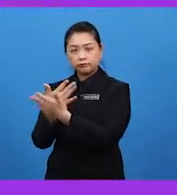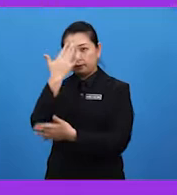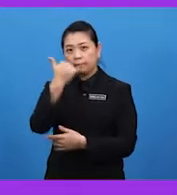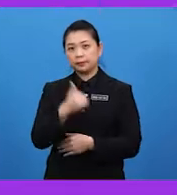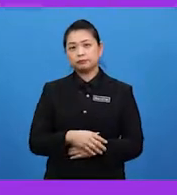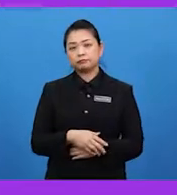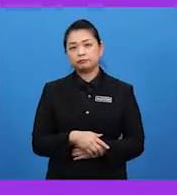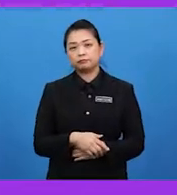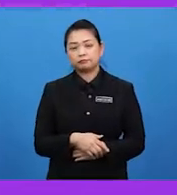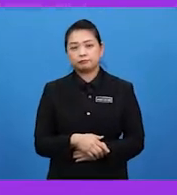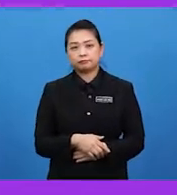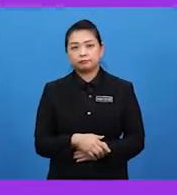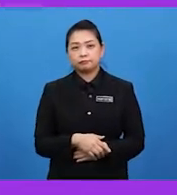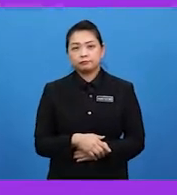lain?